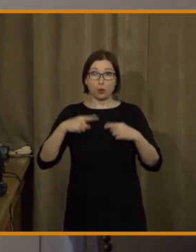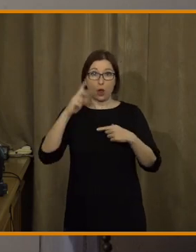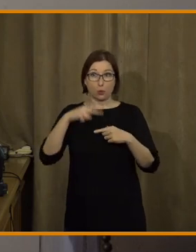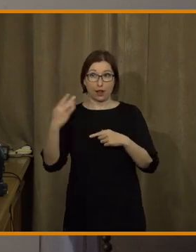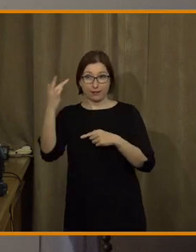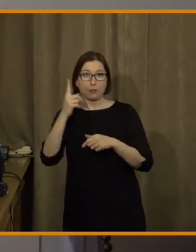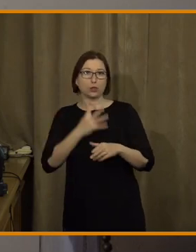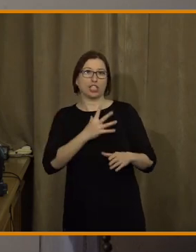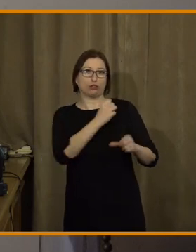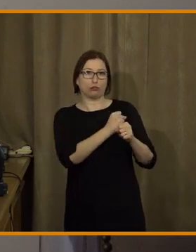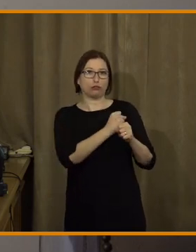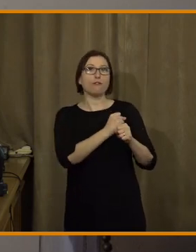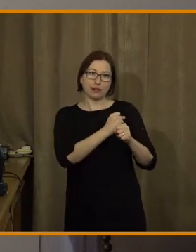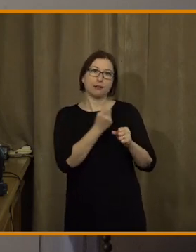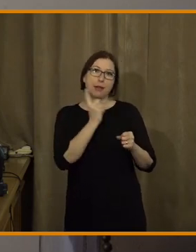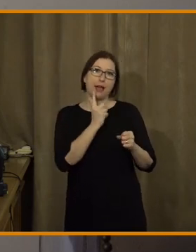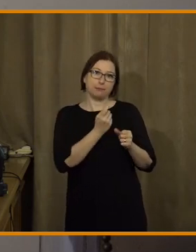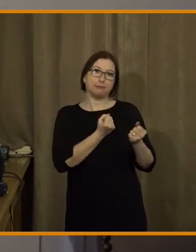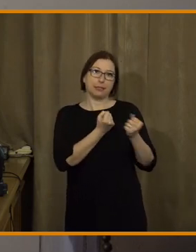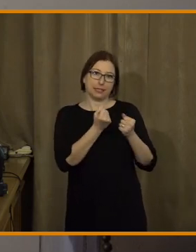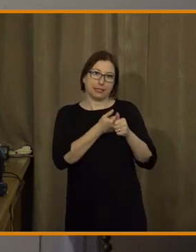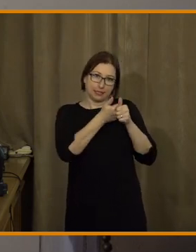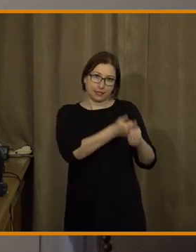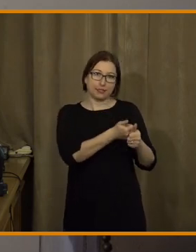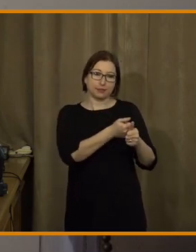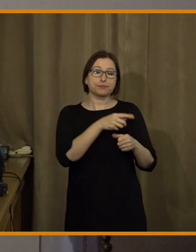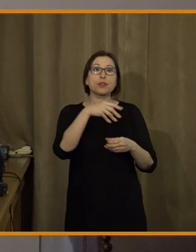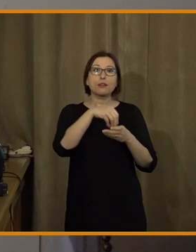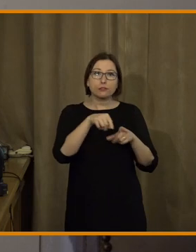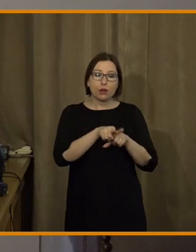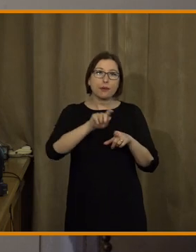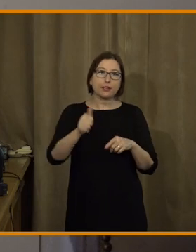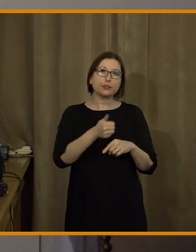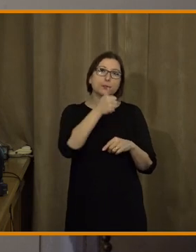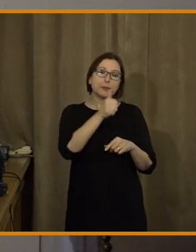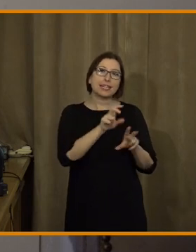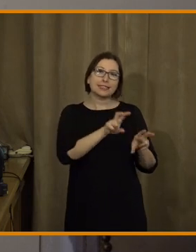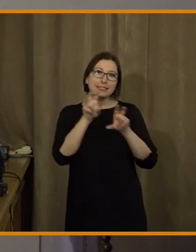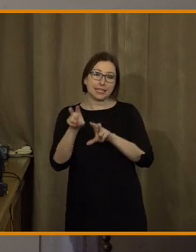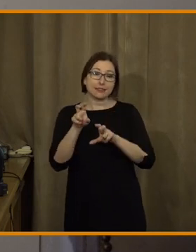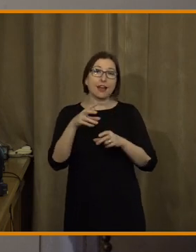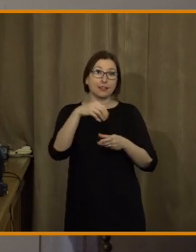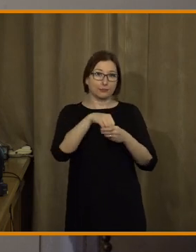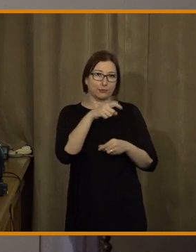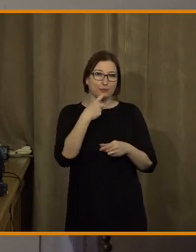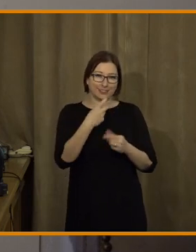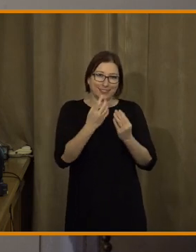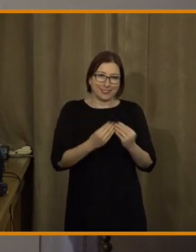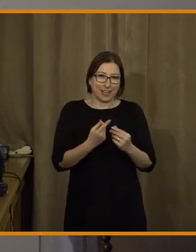systému umělé inteligence řídit. Možná tam k tomu jenom jeden citát, kdy